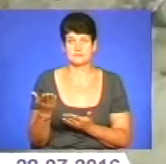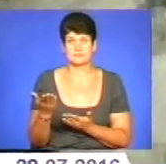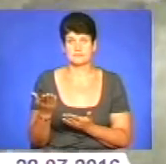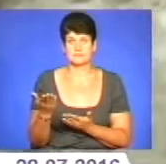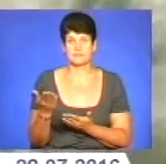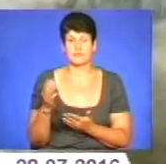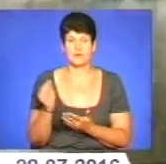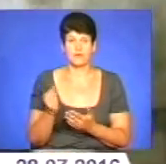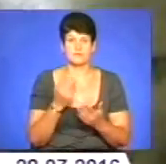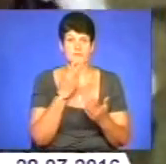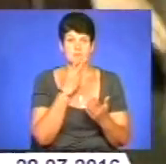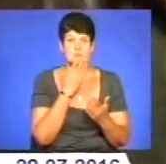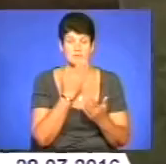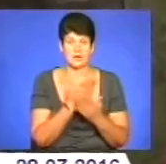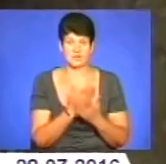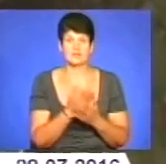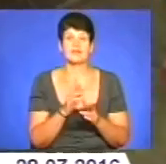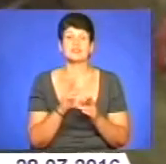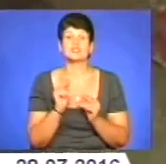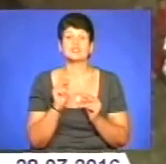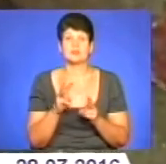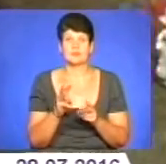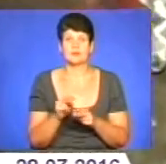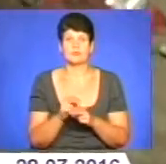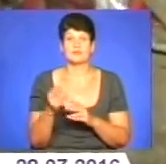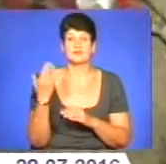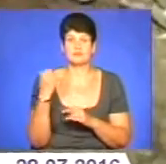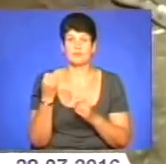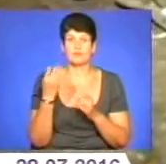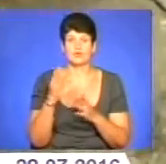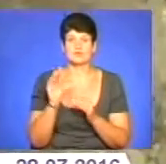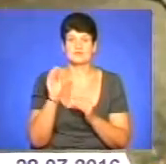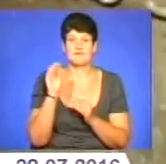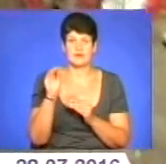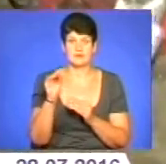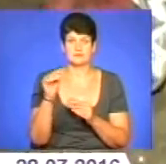А ось ви бачите, чим його ремонтували до цього. Просто вставляли пляшку.